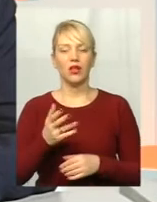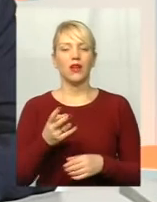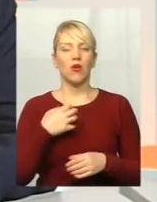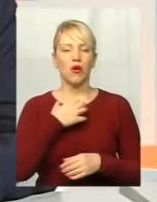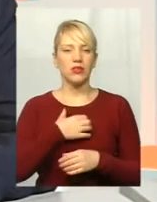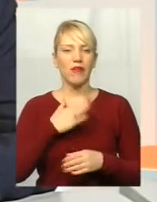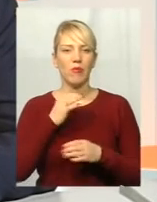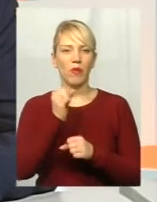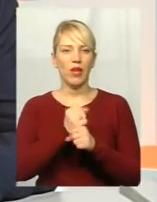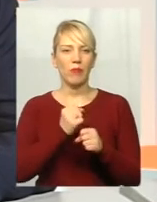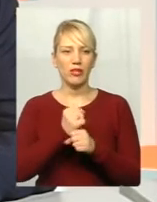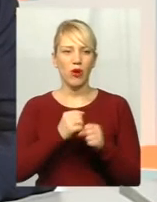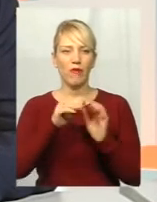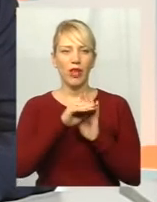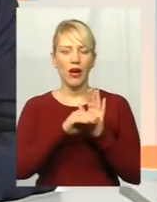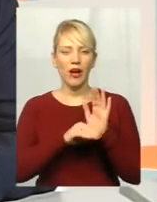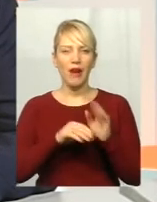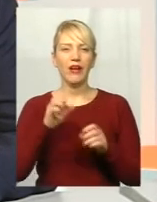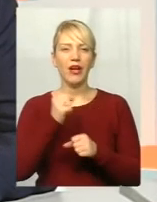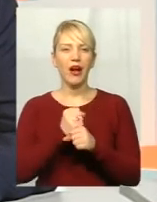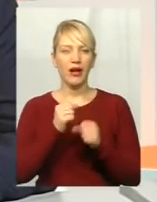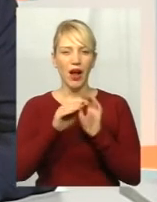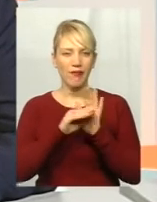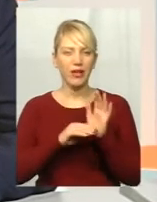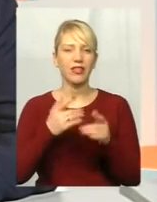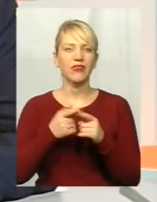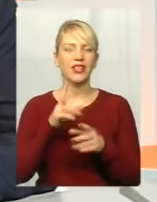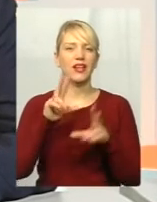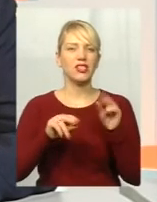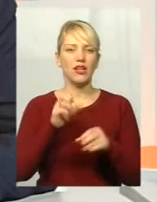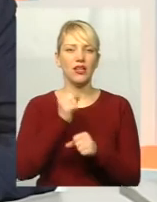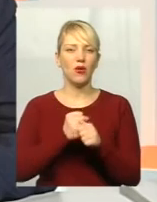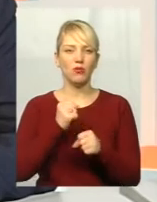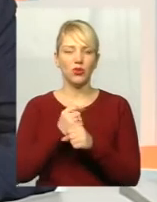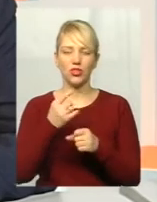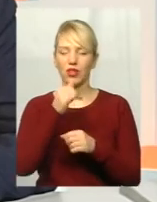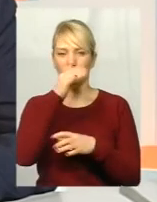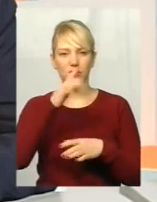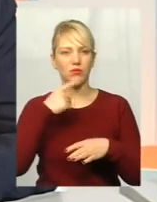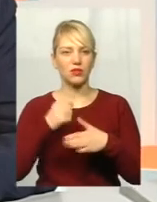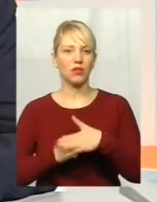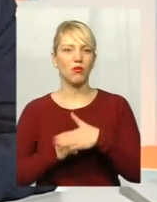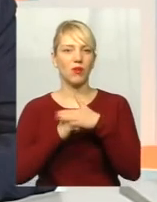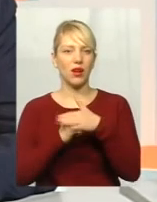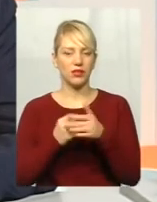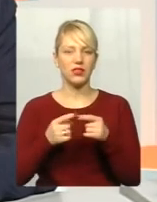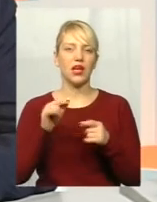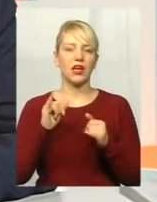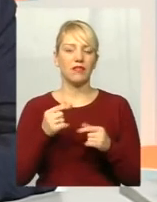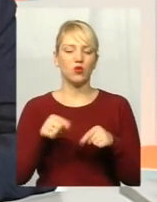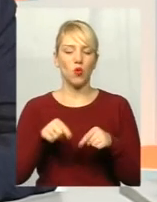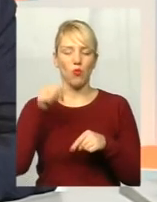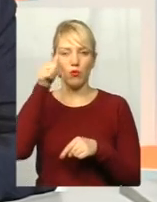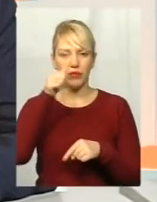графіки, тому що графіки зараз є тільки робочі, на них не можна опиратися. В цьому місяці ми собі поставили за завдання